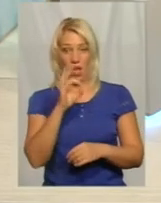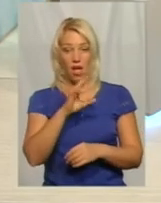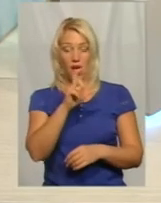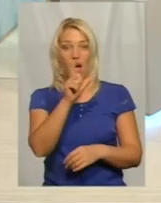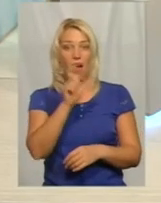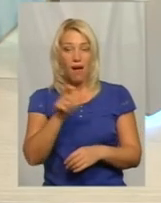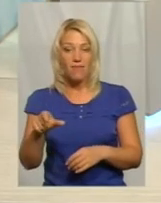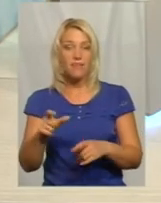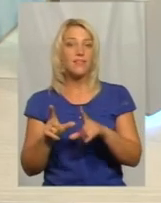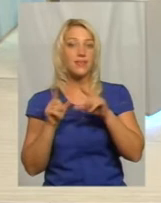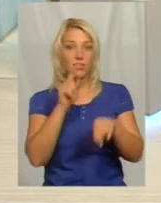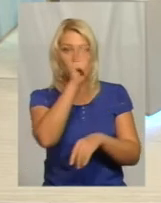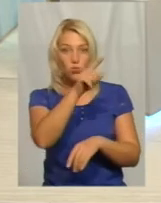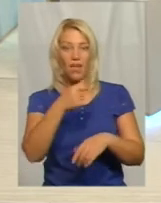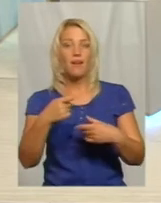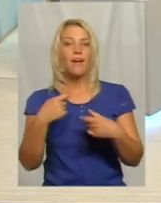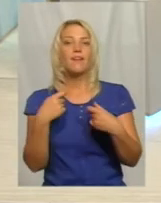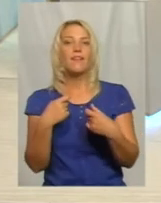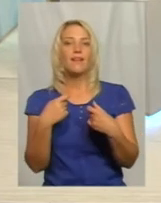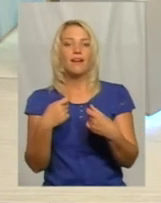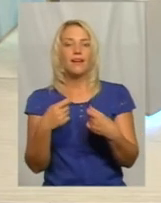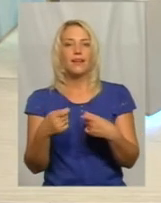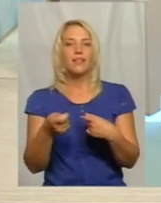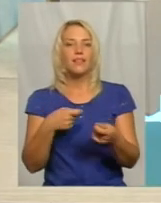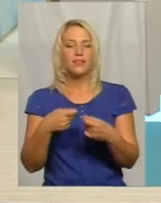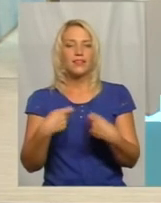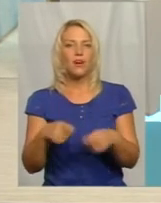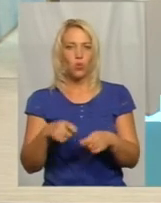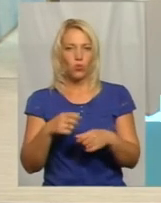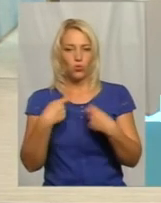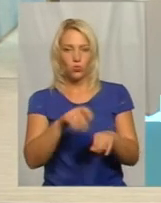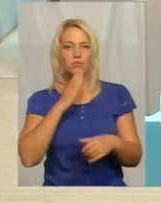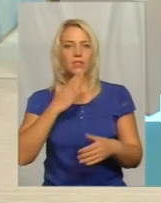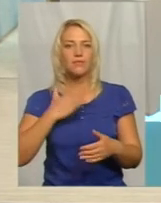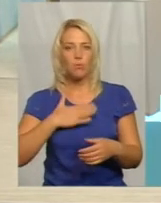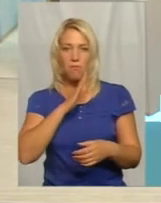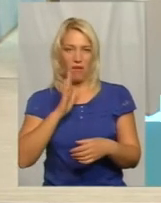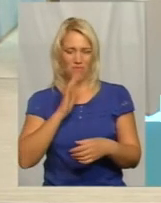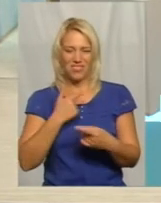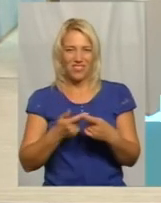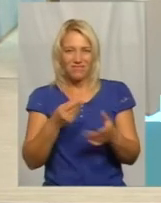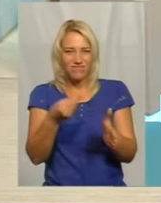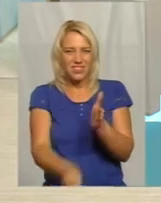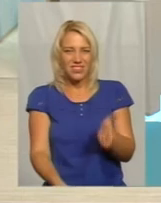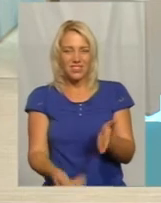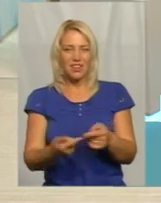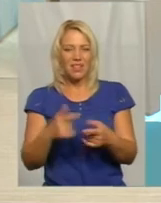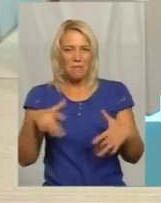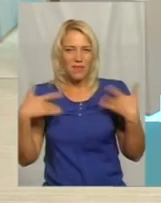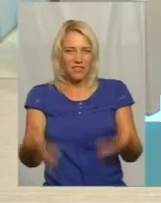момент їздять і торгують моєю мамою. Понимаєте, це подлое, низко, це противно. Мені жаль, що